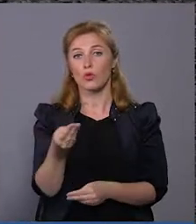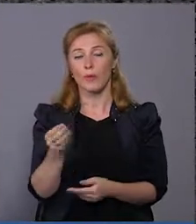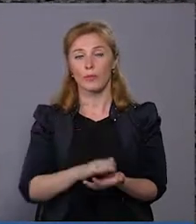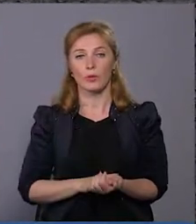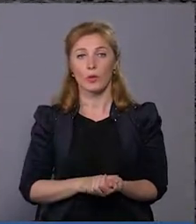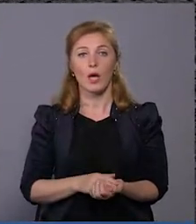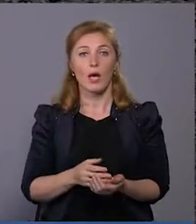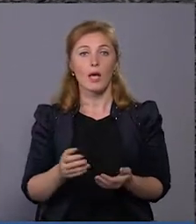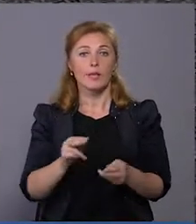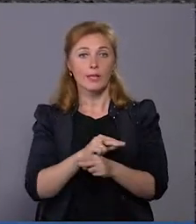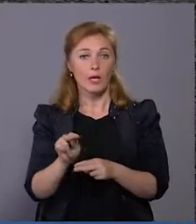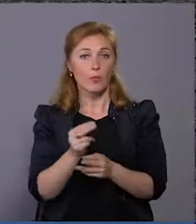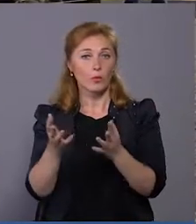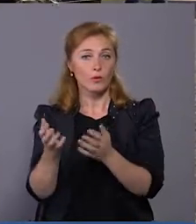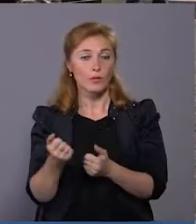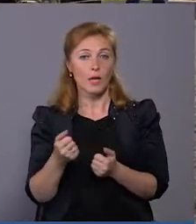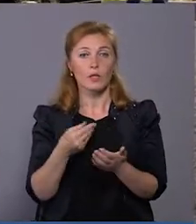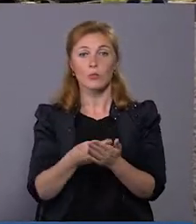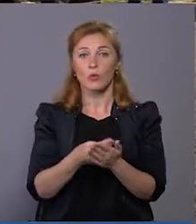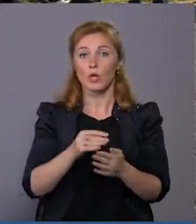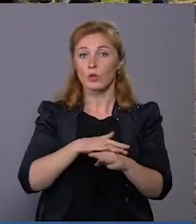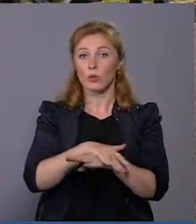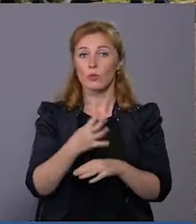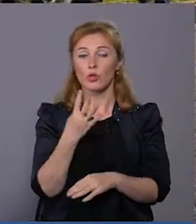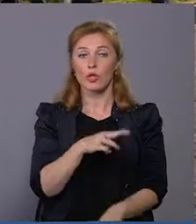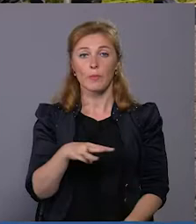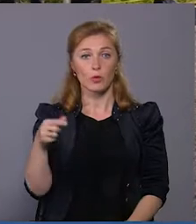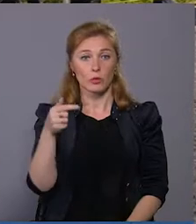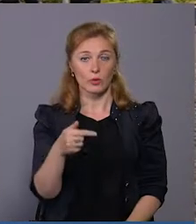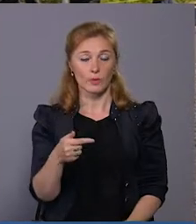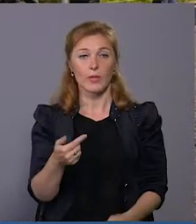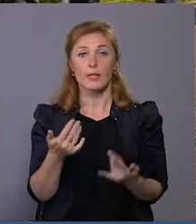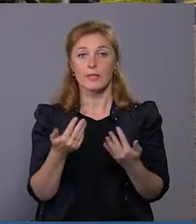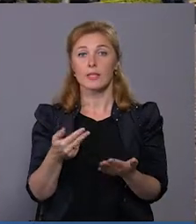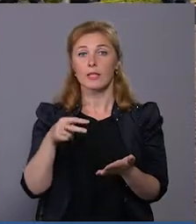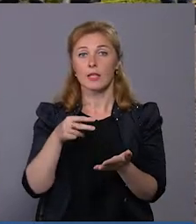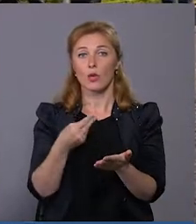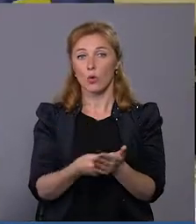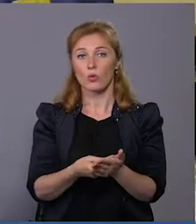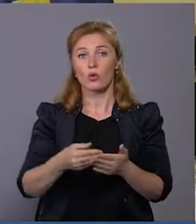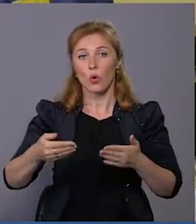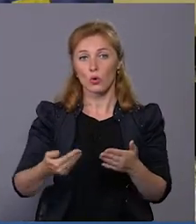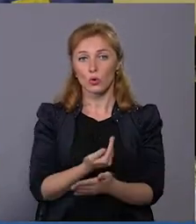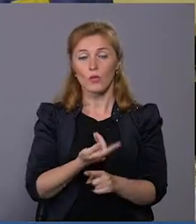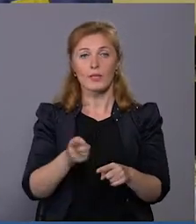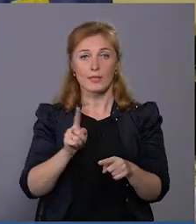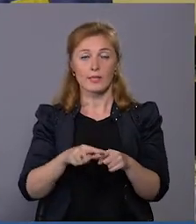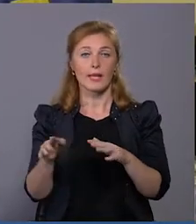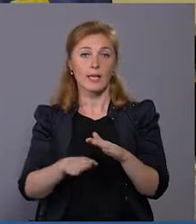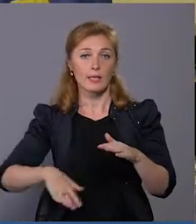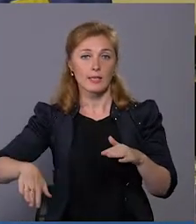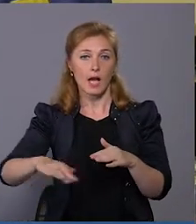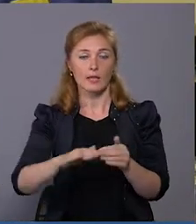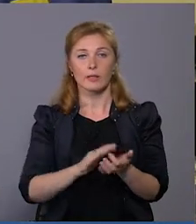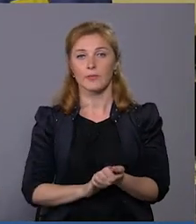ремонт гроші взяли з бюджету громади майже 4 мільйони гривень. Саме стільки коштує оновлення цієї ділянки. За них зроблять майже 4